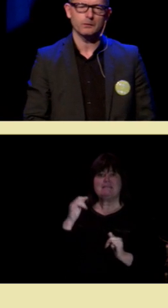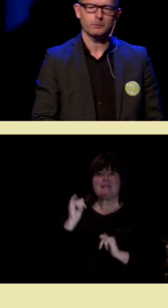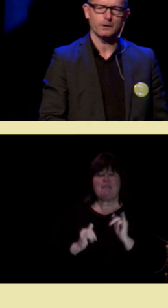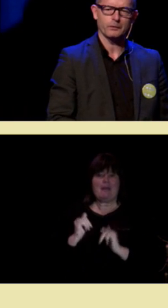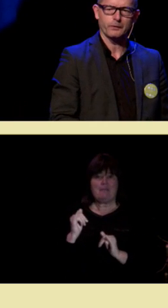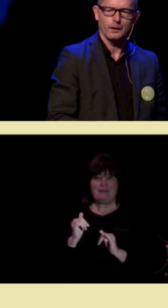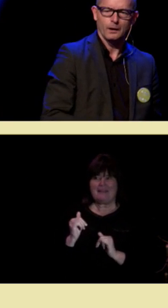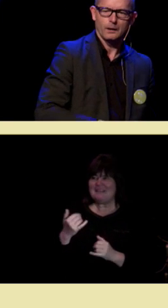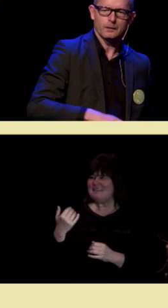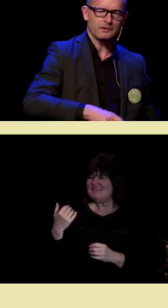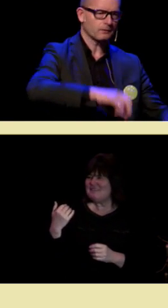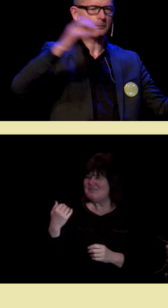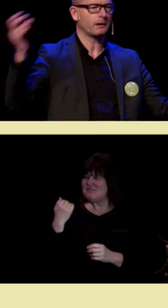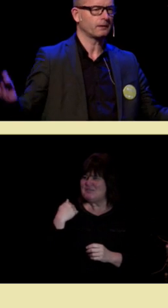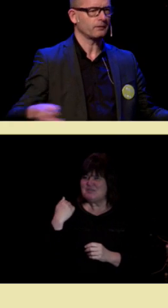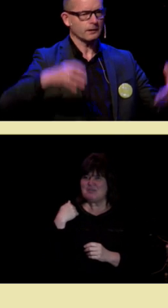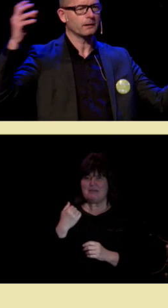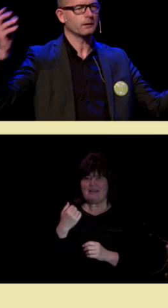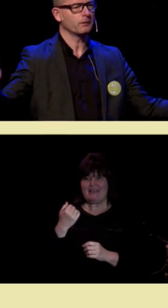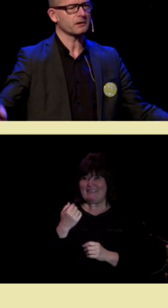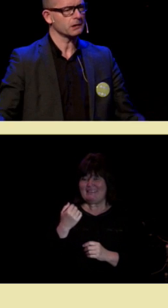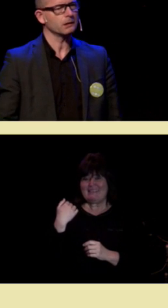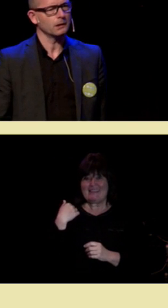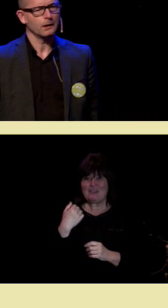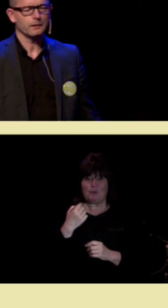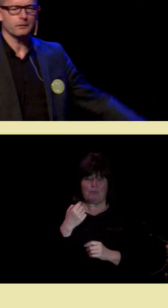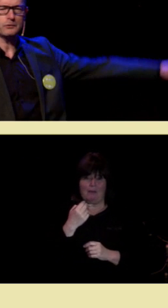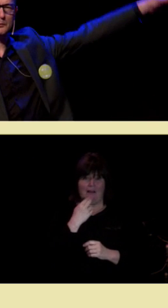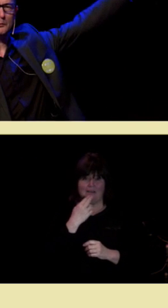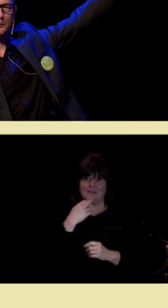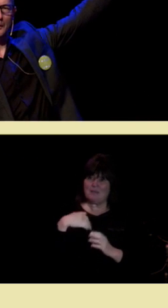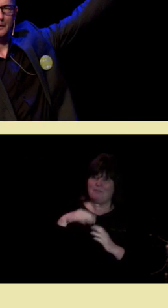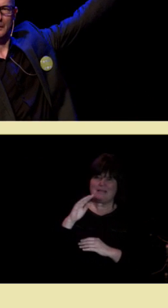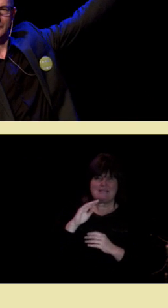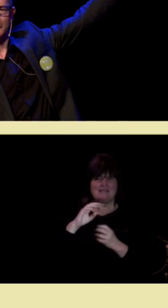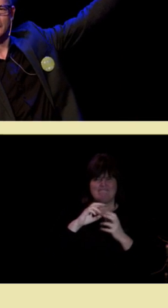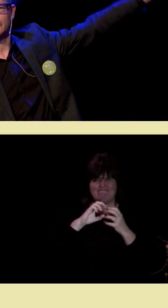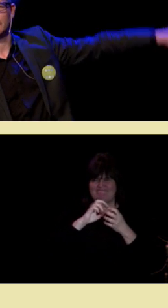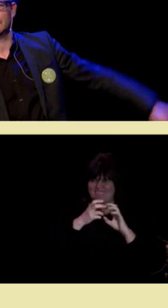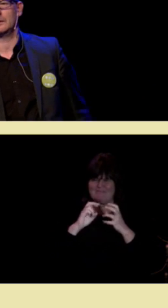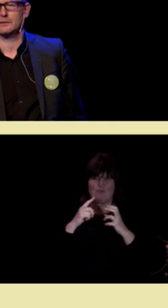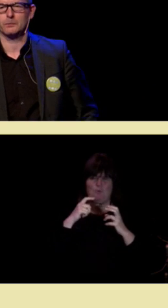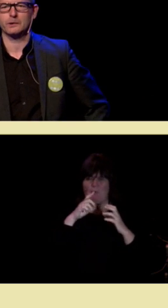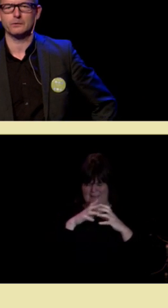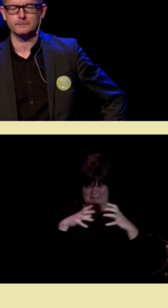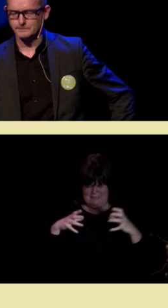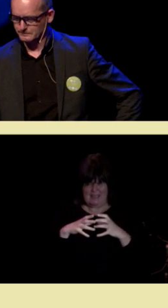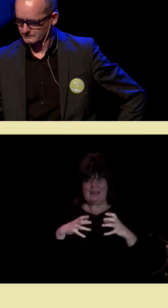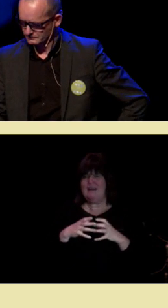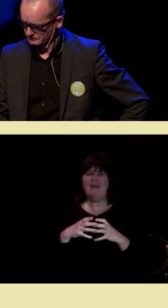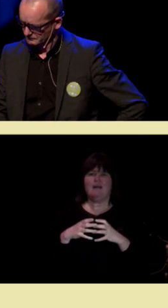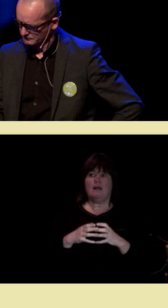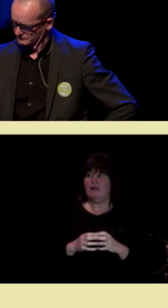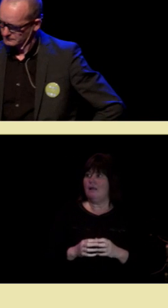som jeg nettopp kalte det mest komplekse vi kjenner til i universet, det tar 20 år for den er i stand til å greie seg på egen hånd.